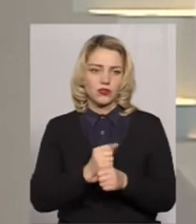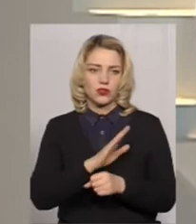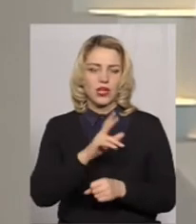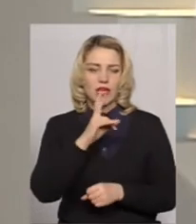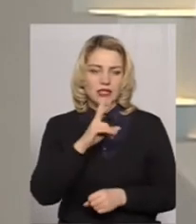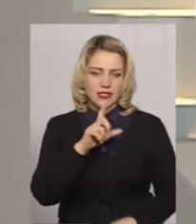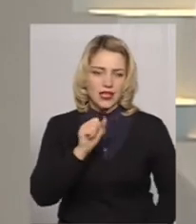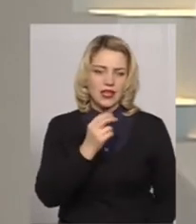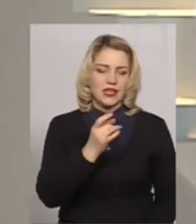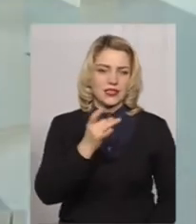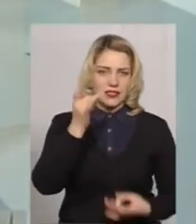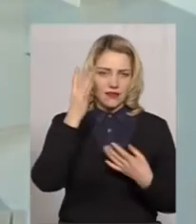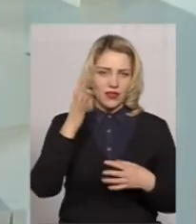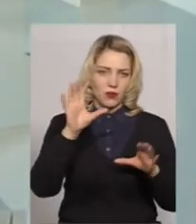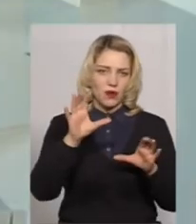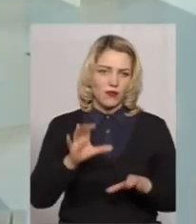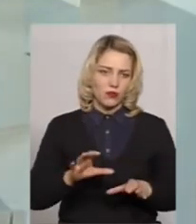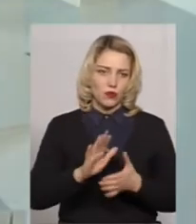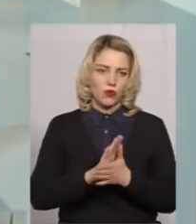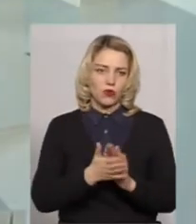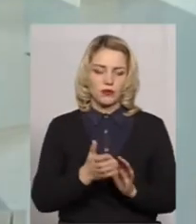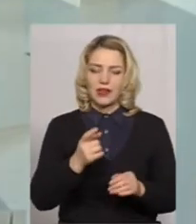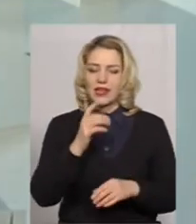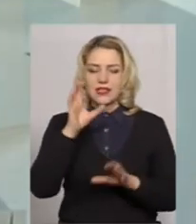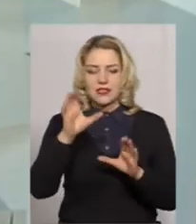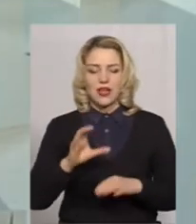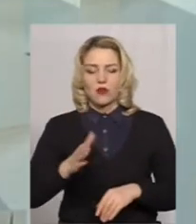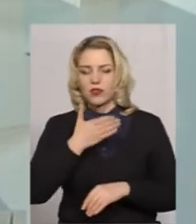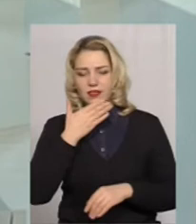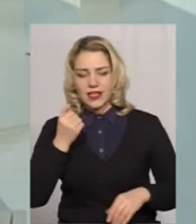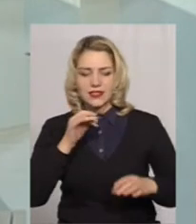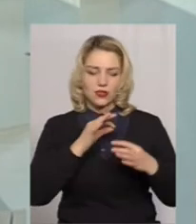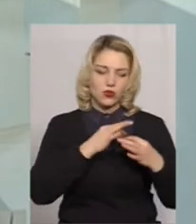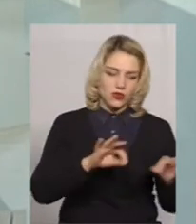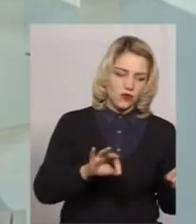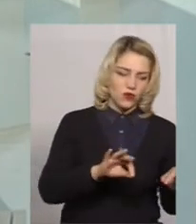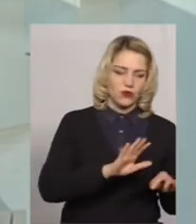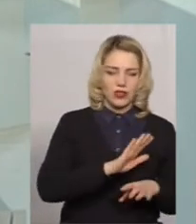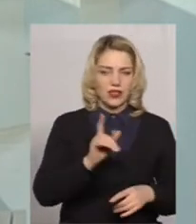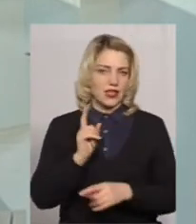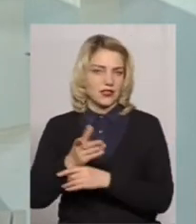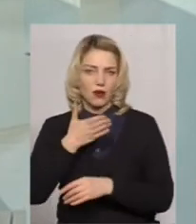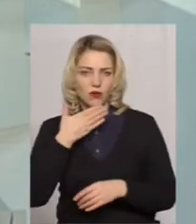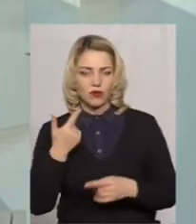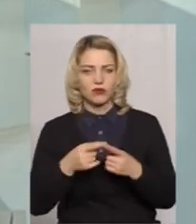угодами працюють? Ну, законом не заборонено і не дозволено. 50 на 50. Ну,